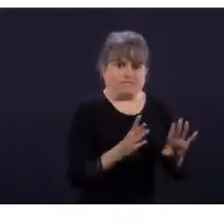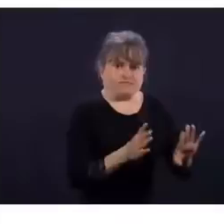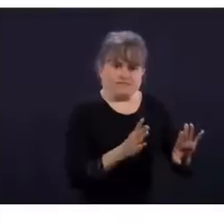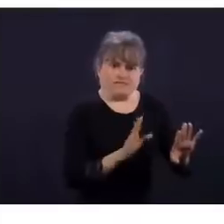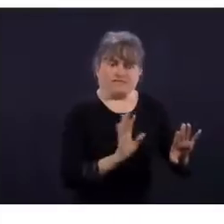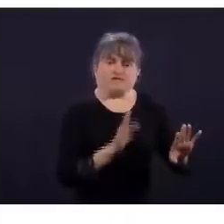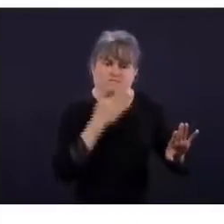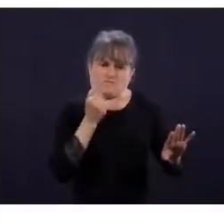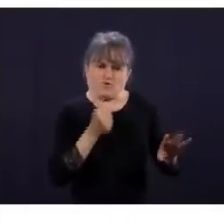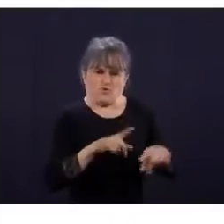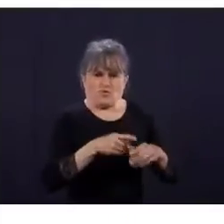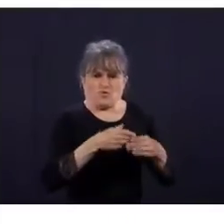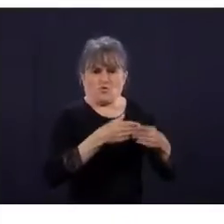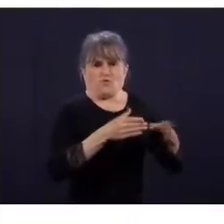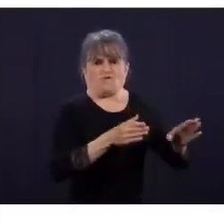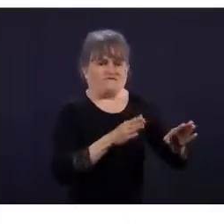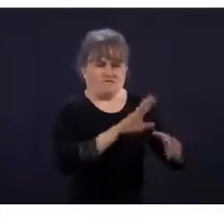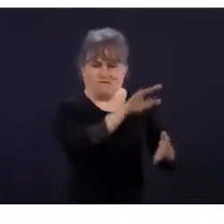pour tout le monde.